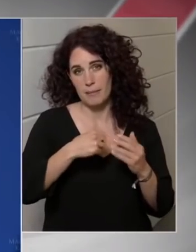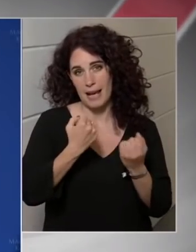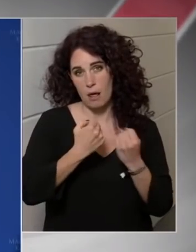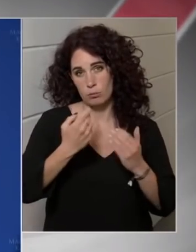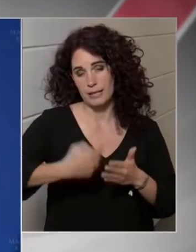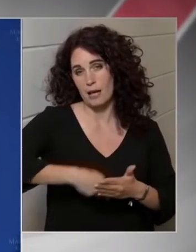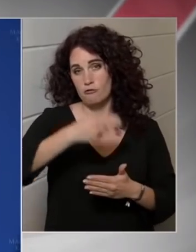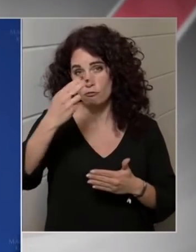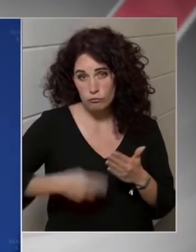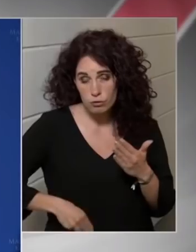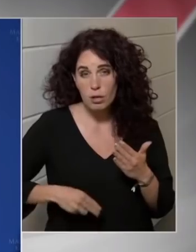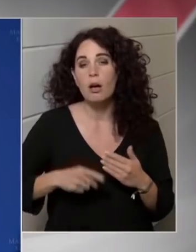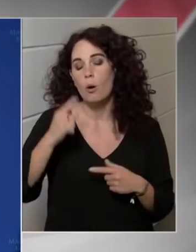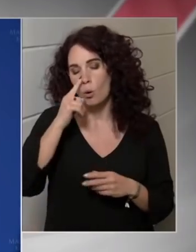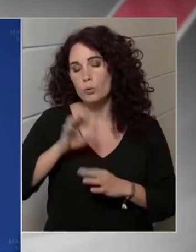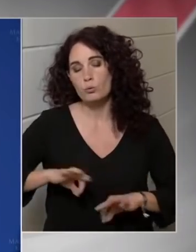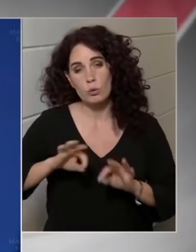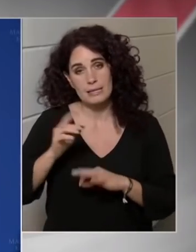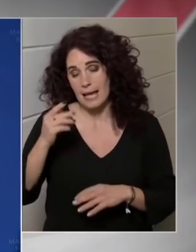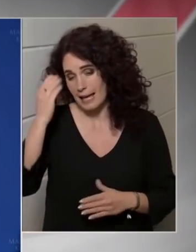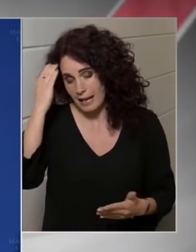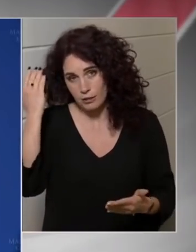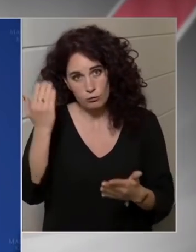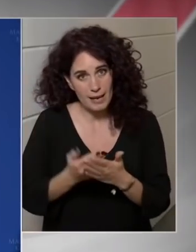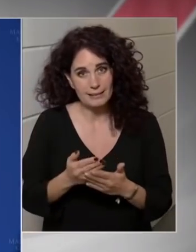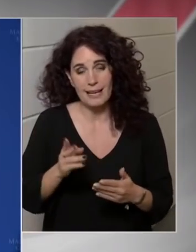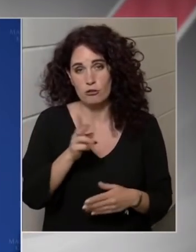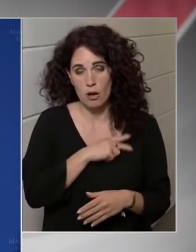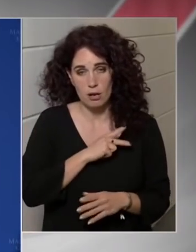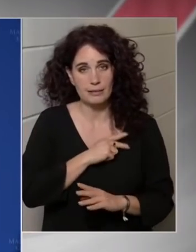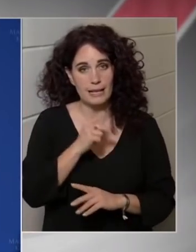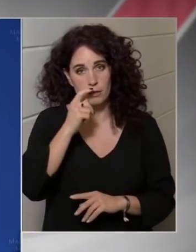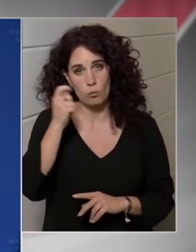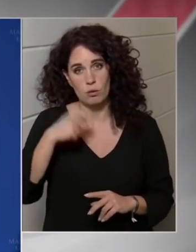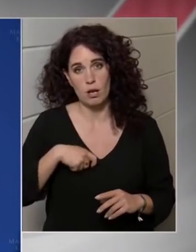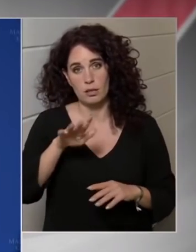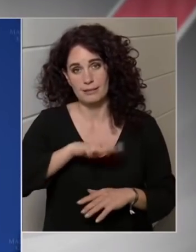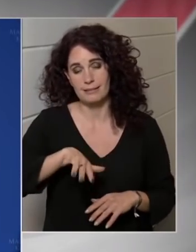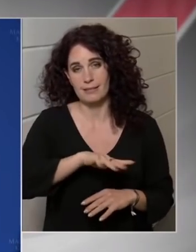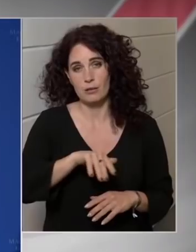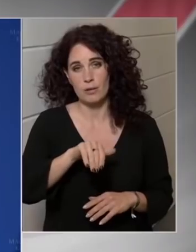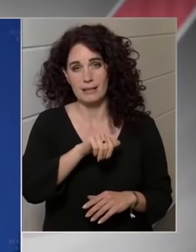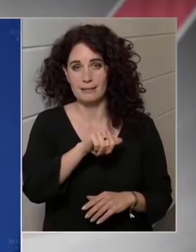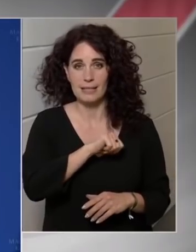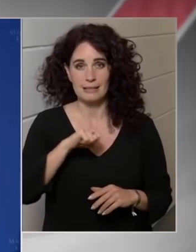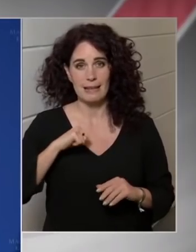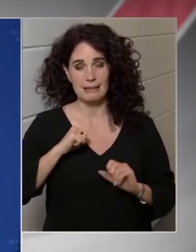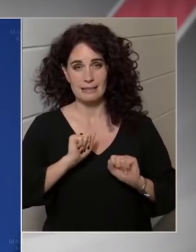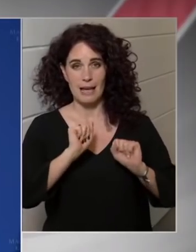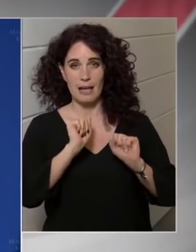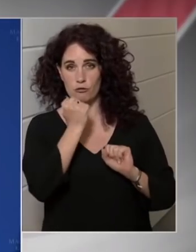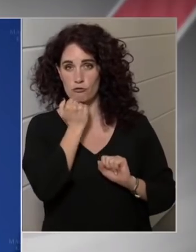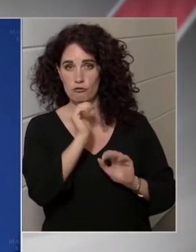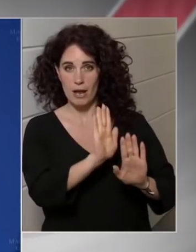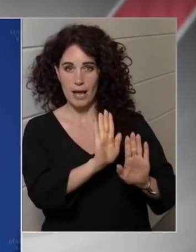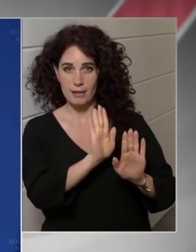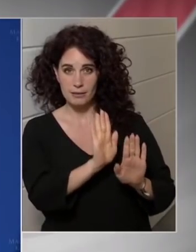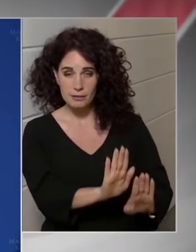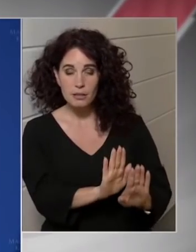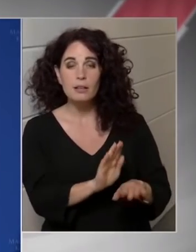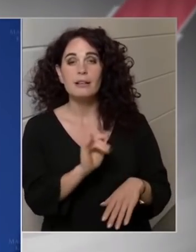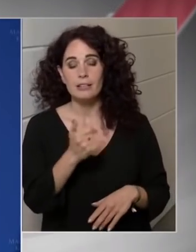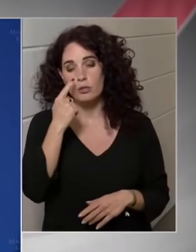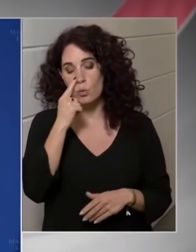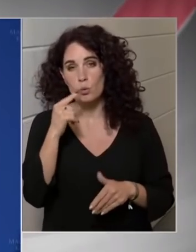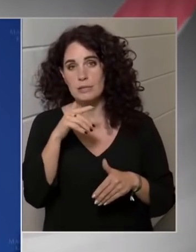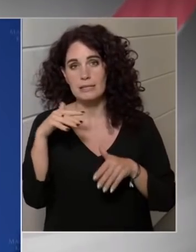Oroszország is elismerte és garantálta a ukrajna területi integritását, és ezt nyilvánvalóan az orosz